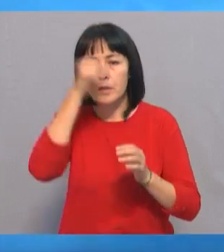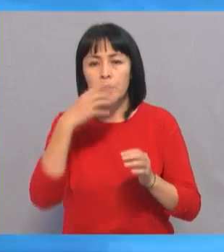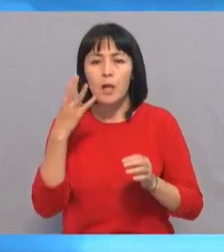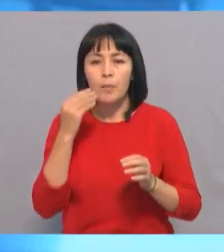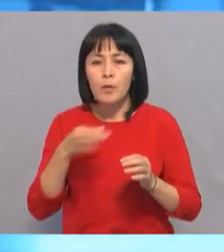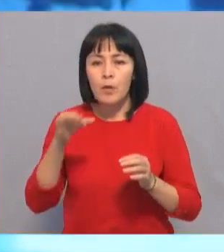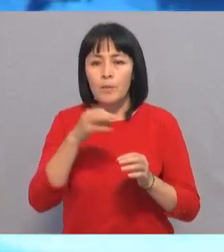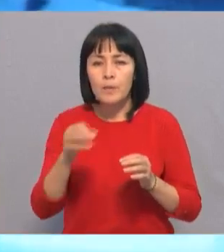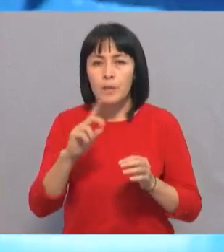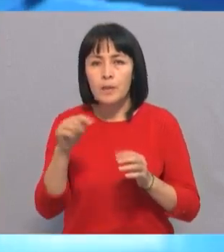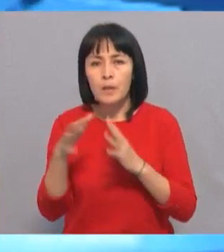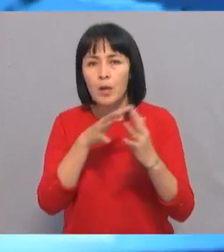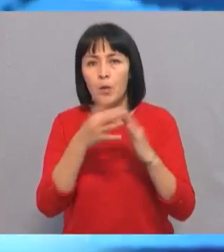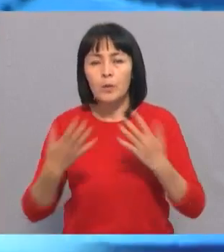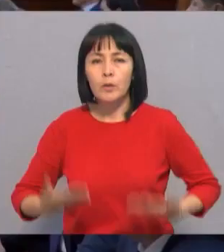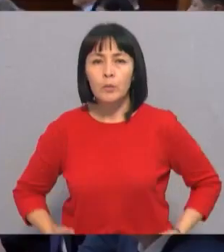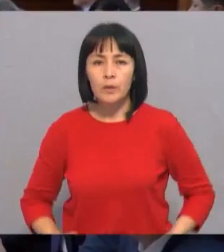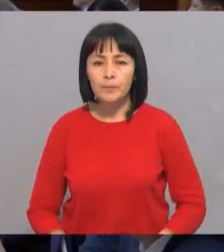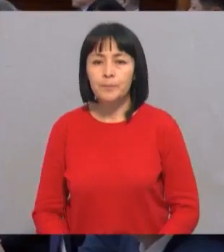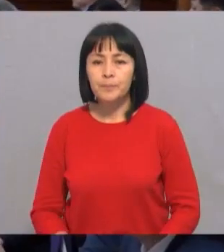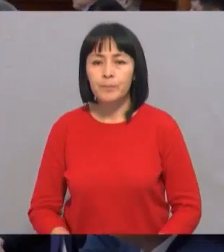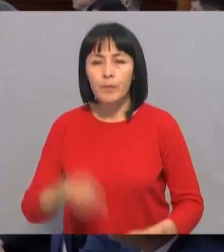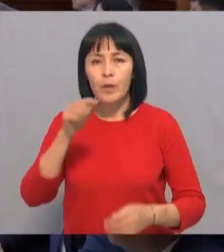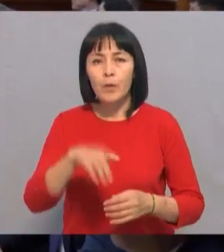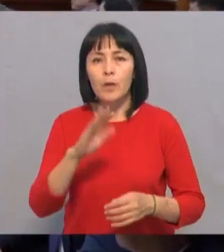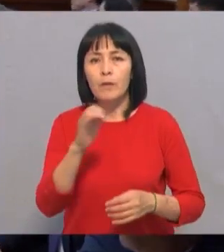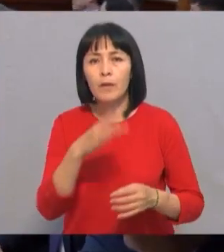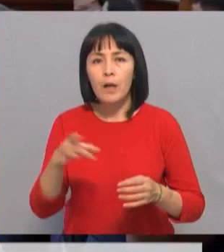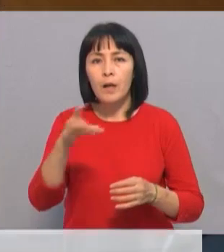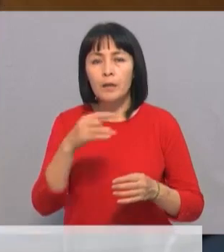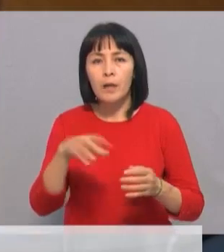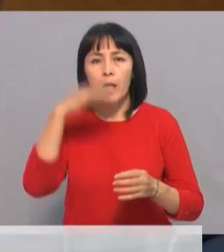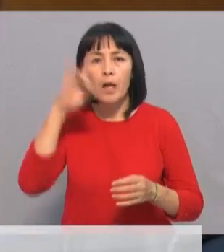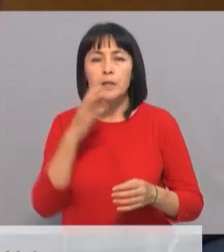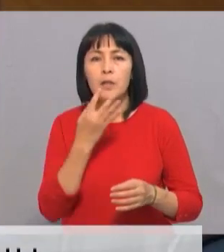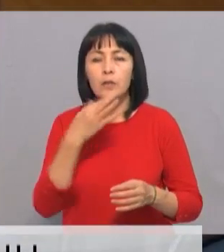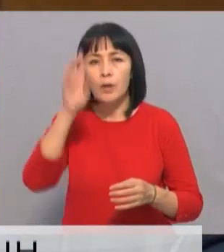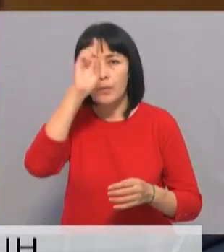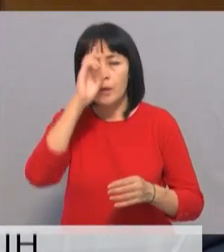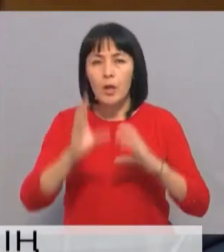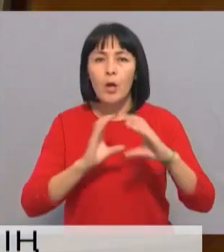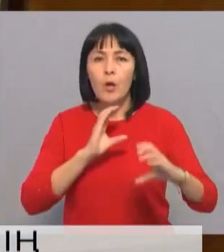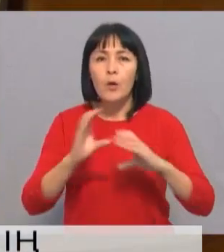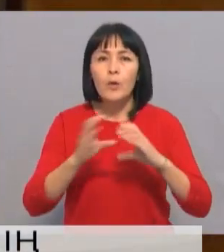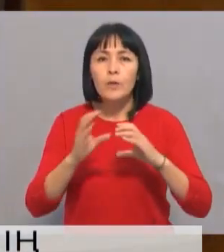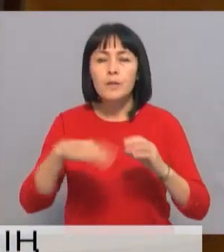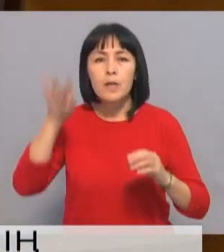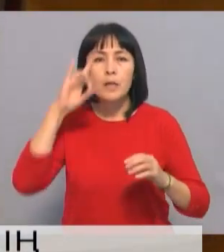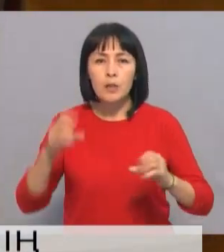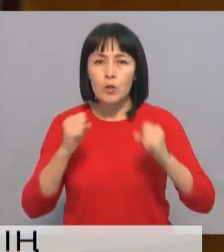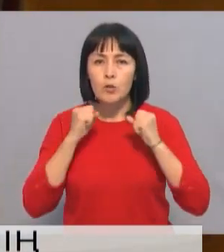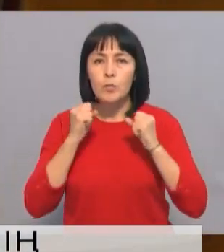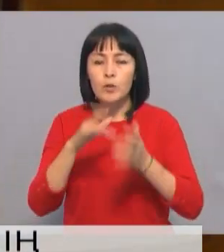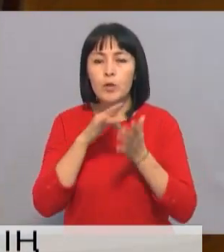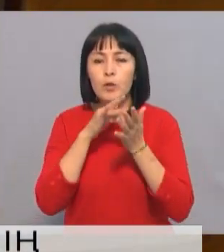Қызылшар ауылында туған. Ол Альфараби атындағы Қазақ ұлттық мемлекеттігі университетін, Қазақтың спорт